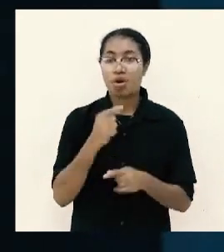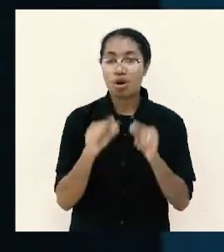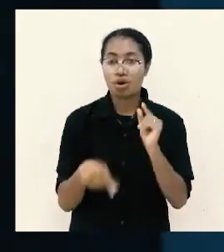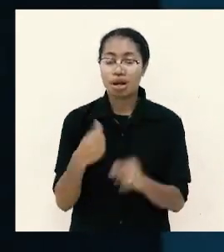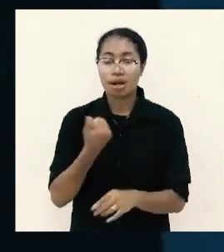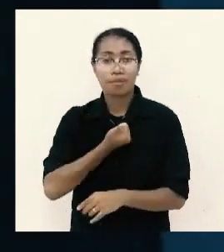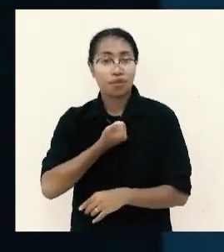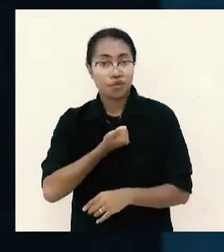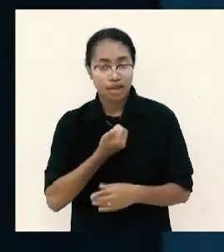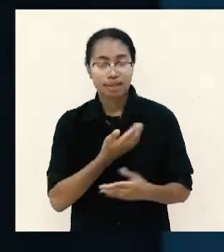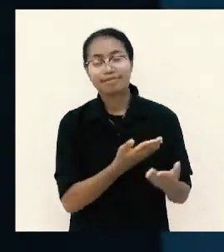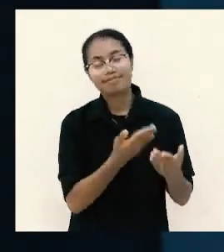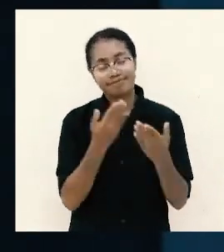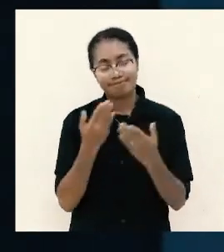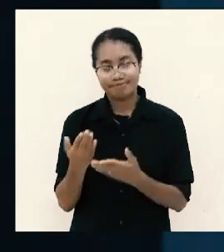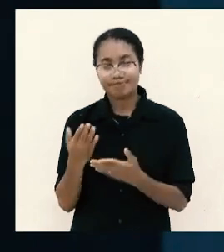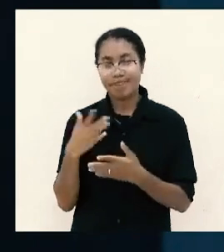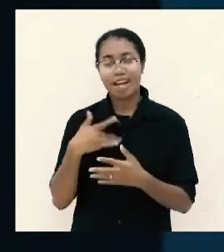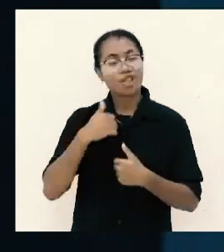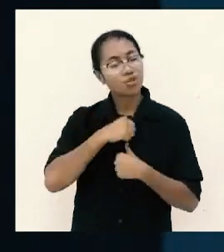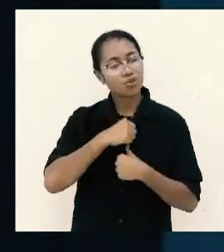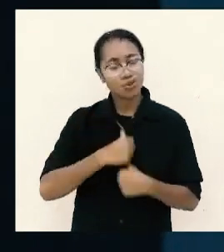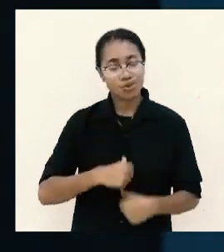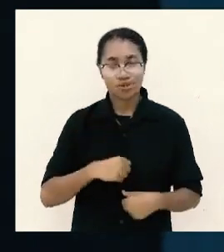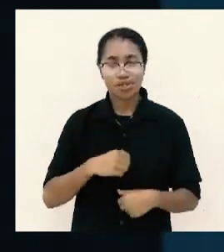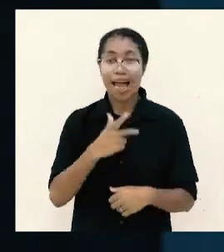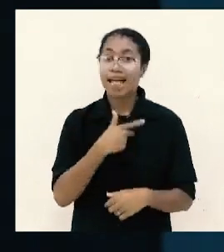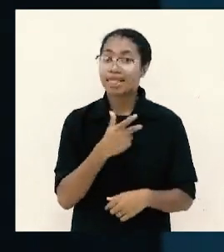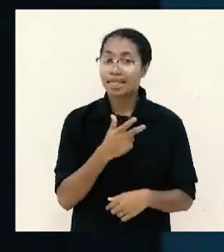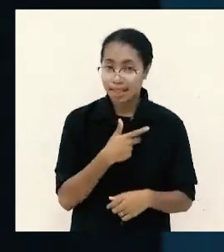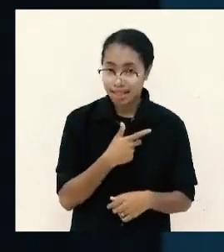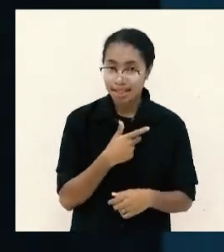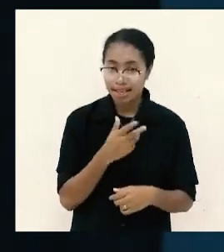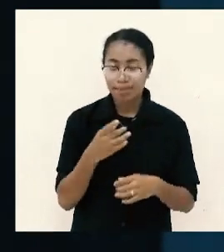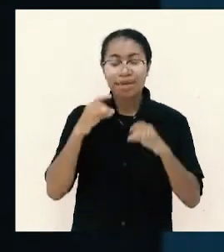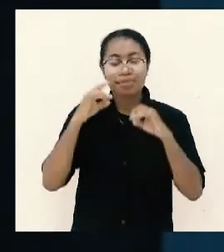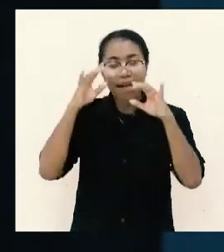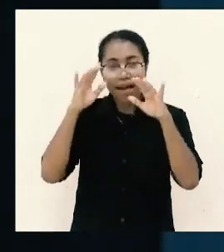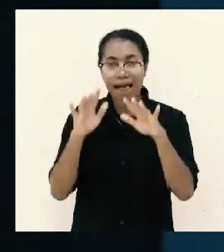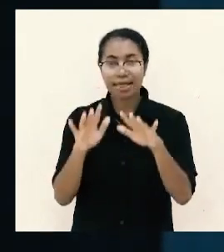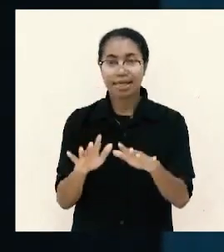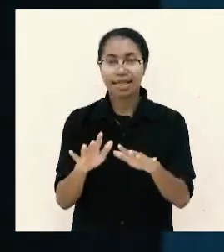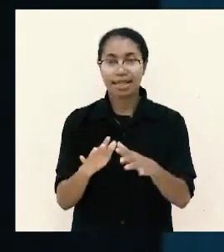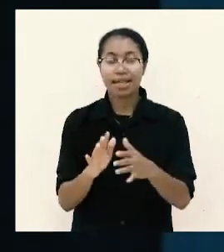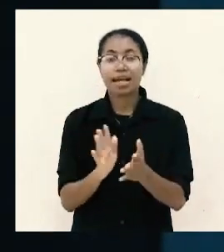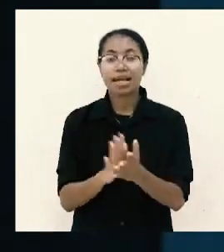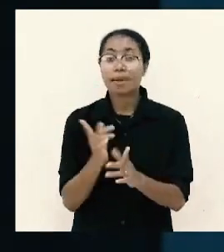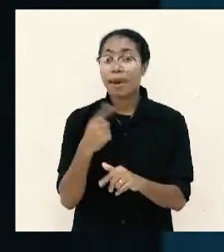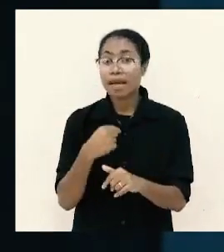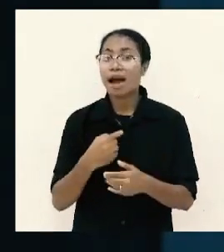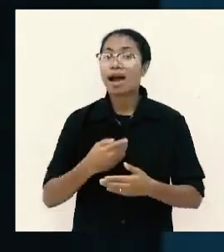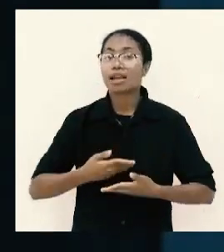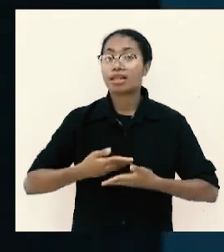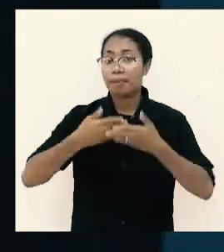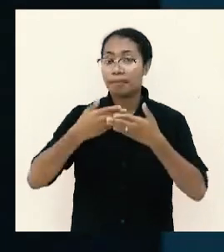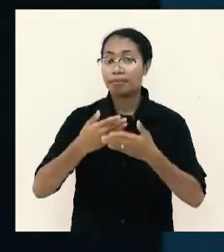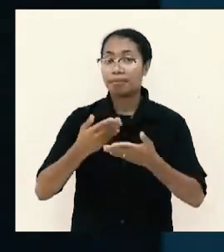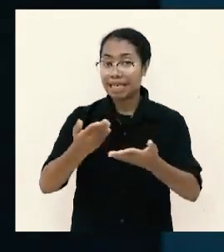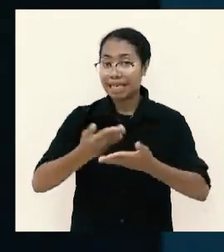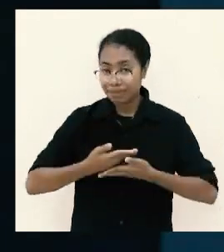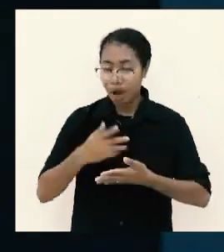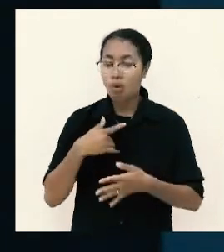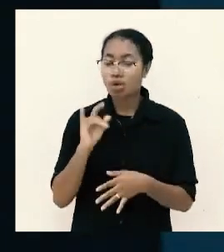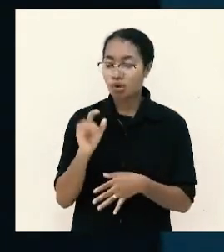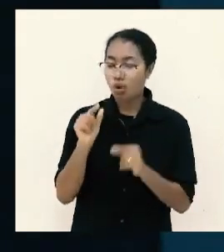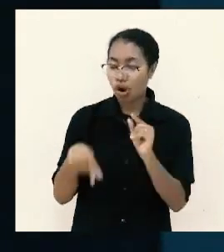berilah dengan tulus hati lebih diberkati orang memberi daripada menerima sebaliknya kalau kita memang